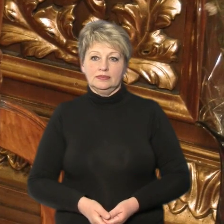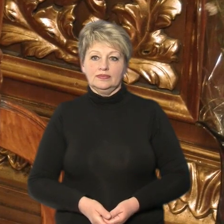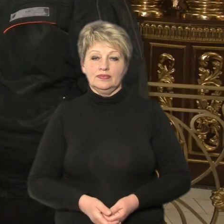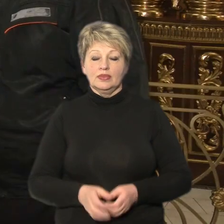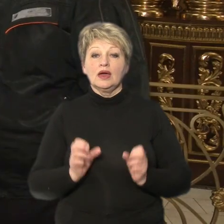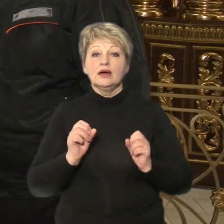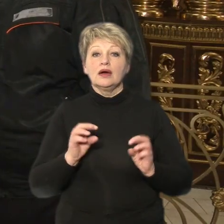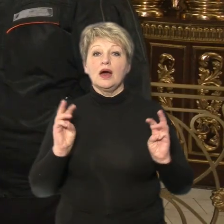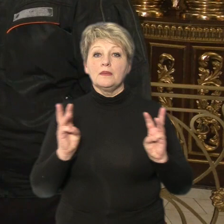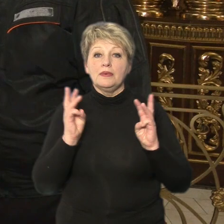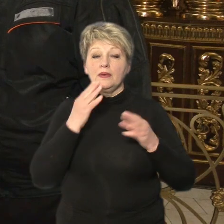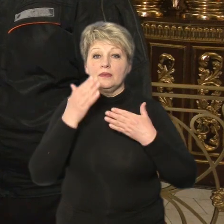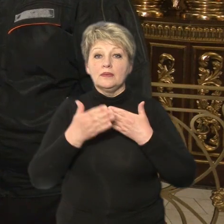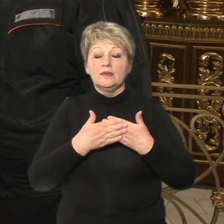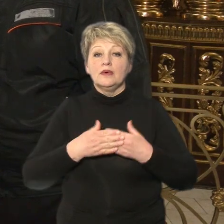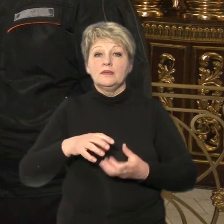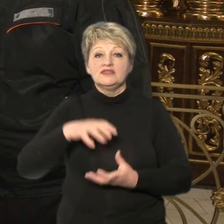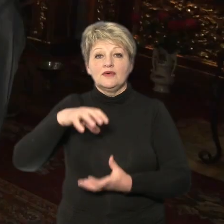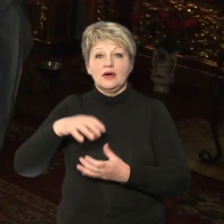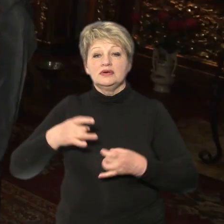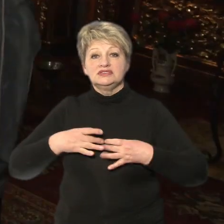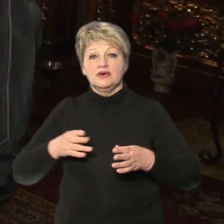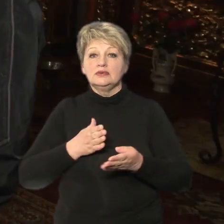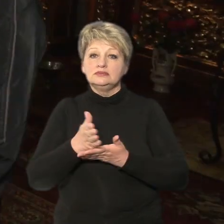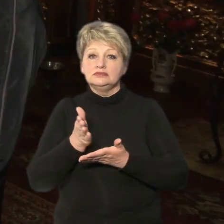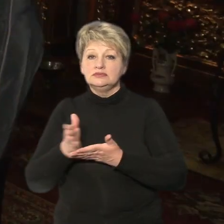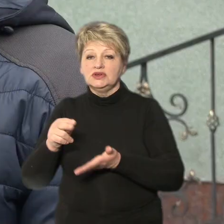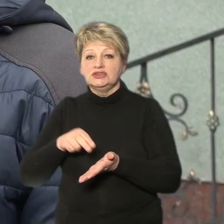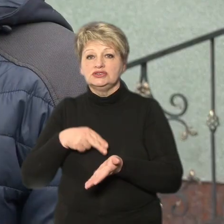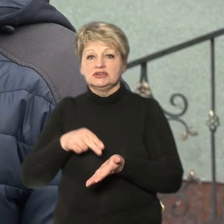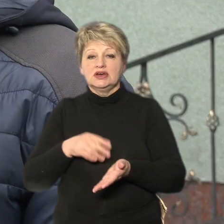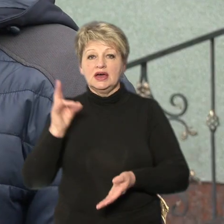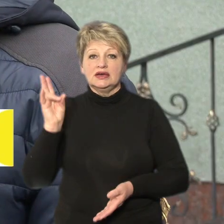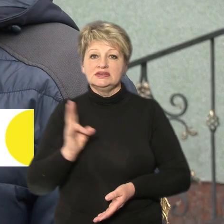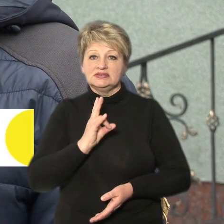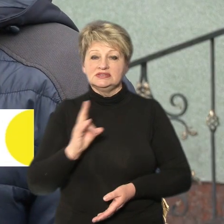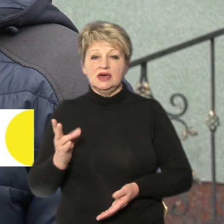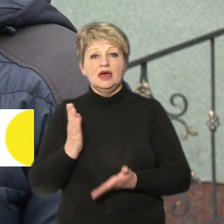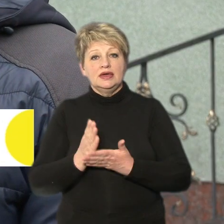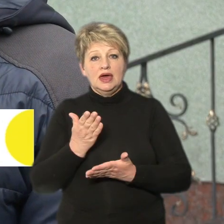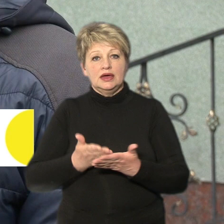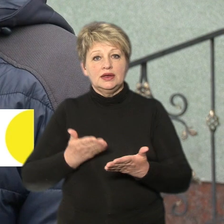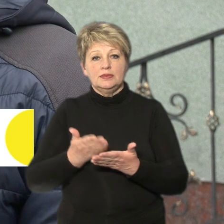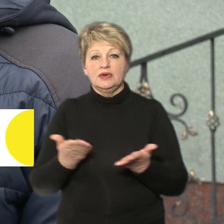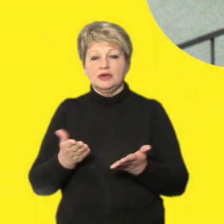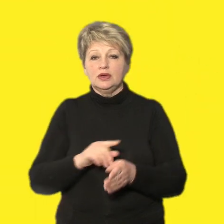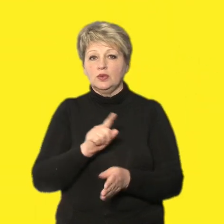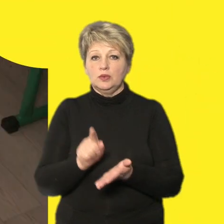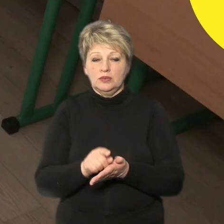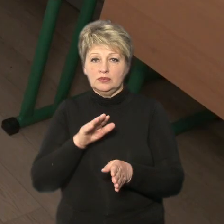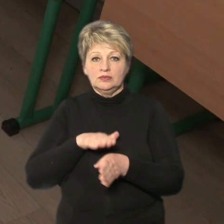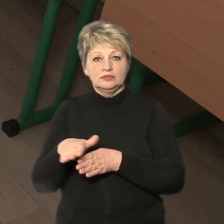Як пожежники напередодні Великотніх свят обстежували Чоркаські церкви? Є рекомендації, яких необхідно дотримуватися.